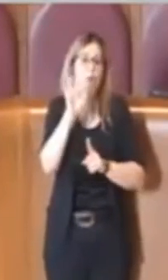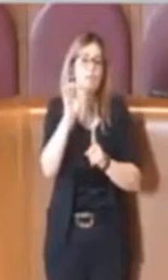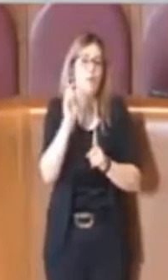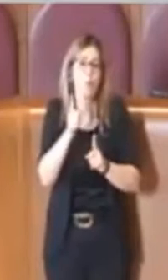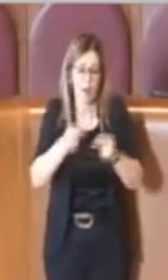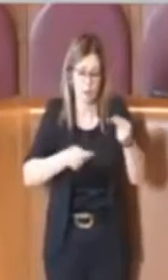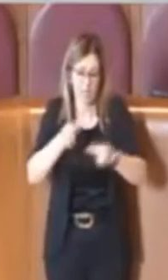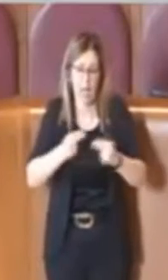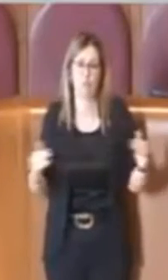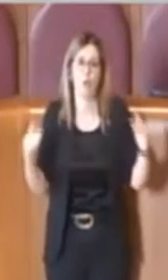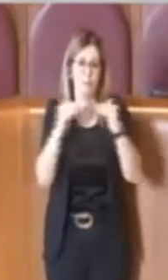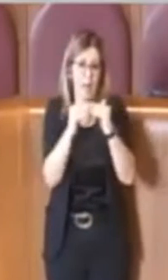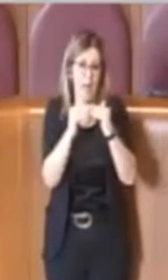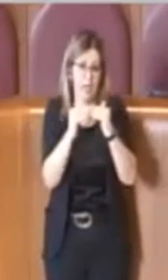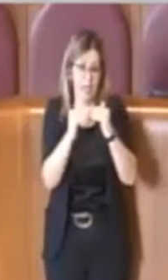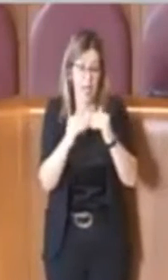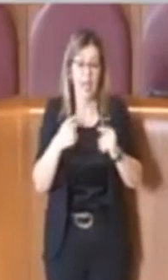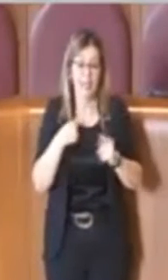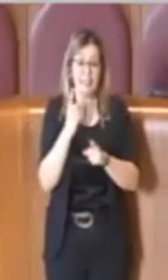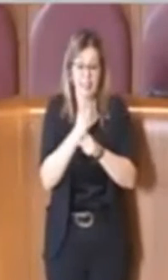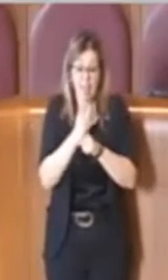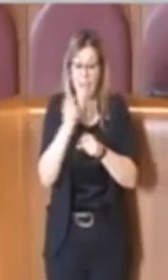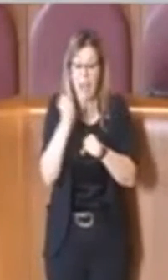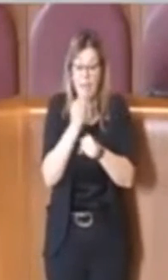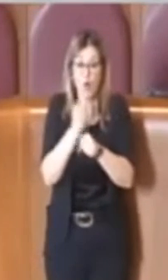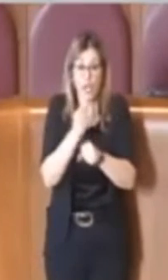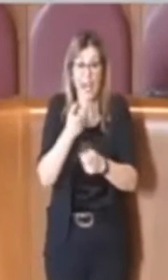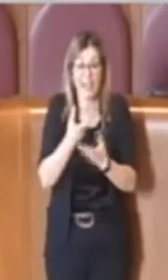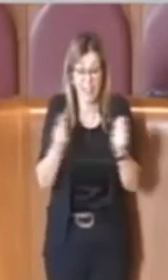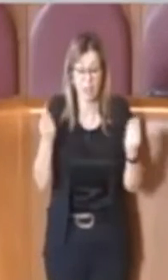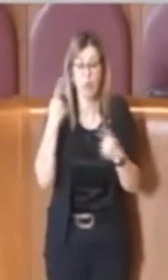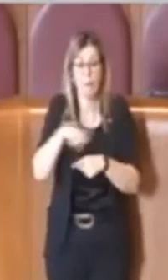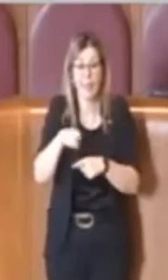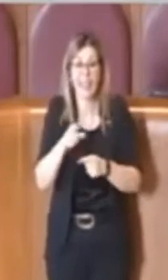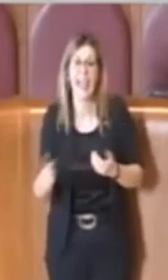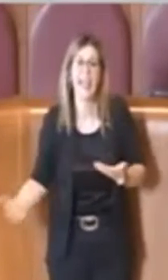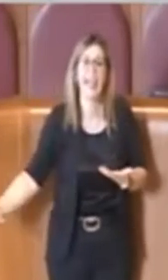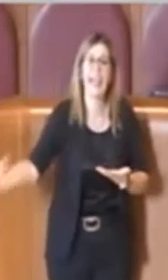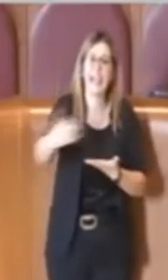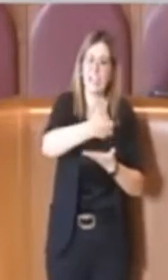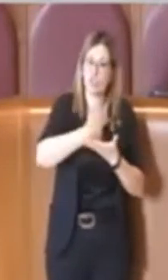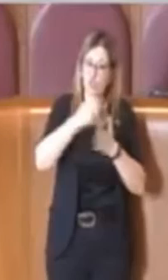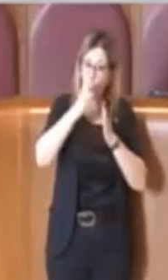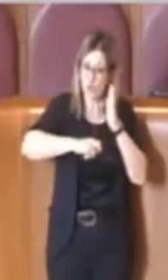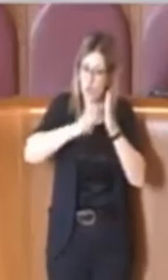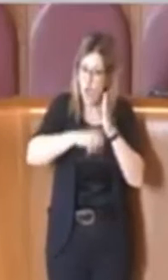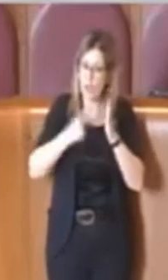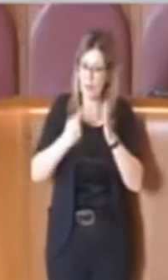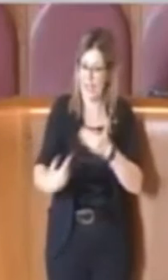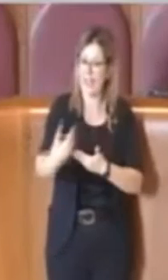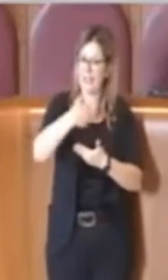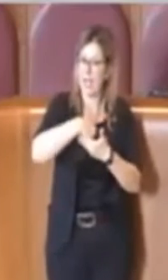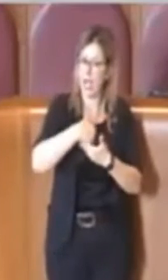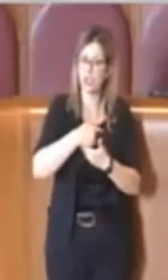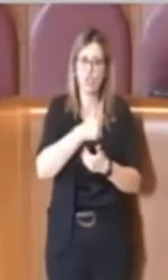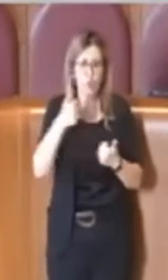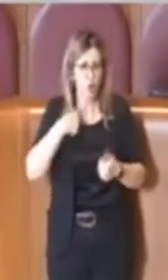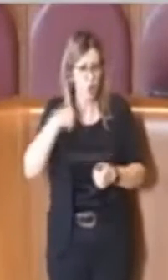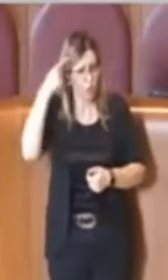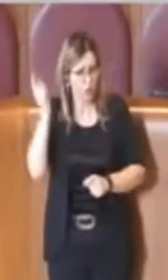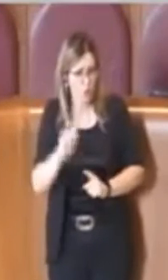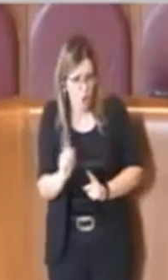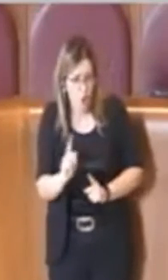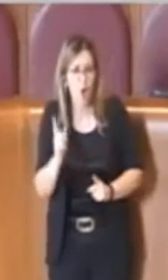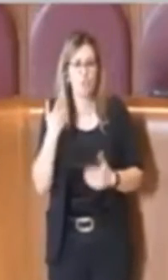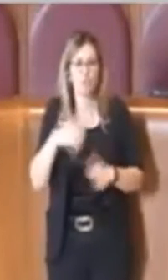capacità di riscossione delle entrate. Questo non è una cosa che lo sto dicendo adesso io, perché lo sappiamo bene che ce l'ha sconsigliato già